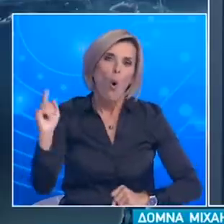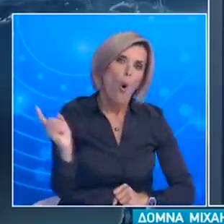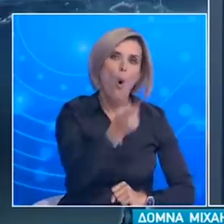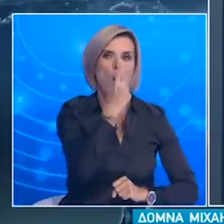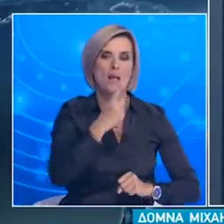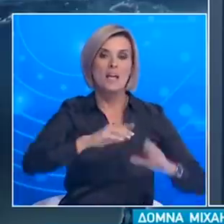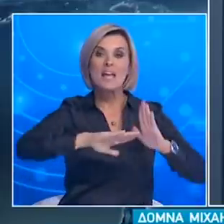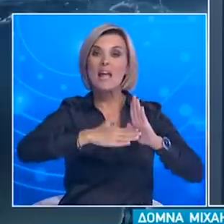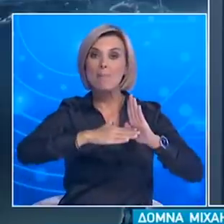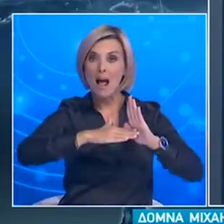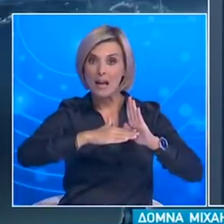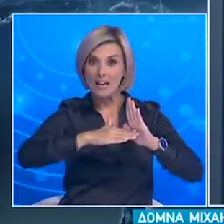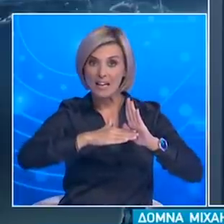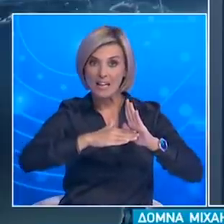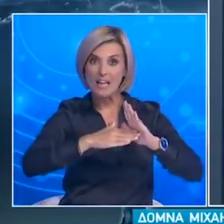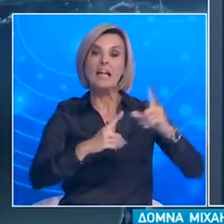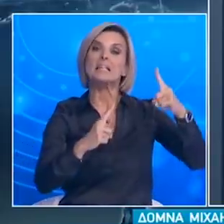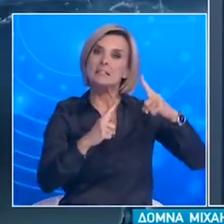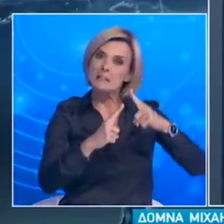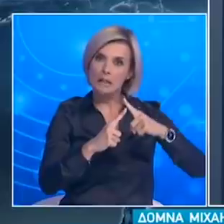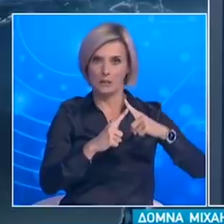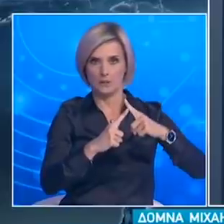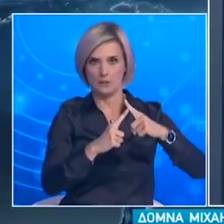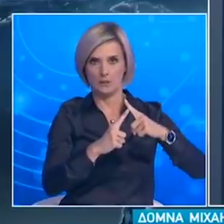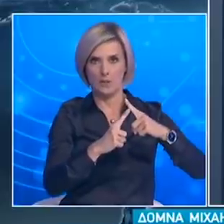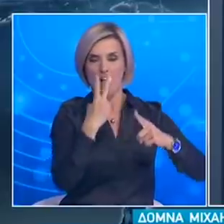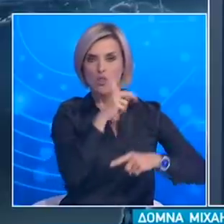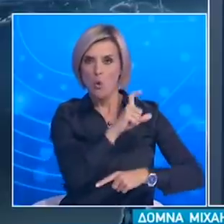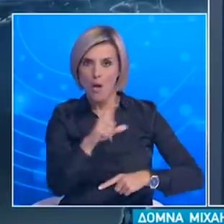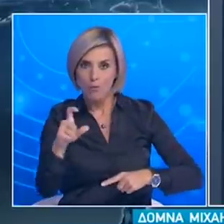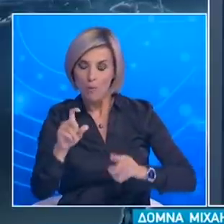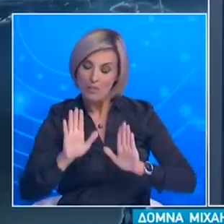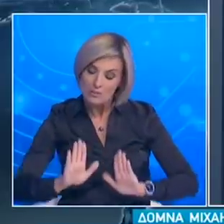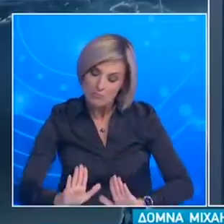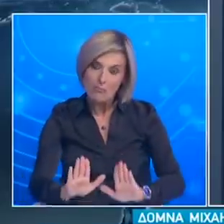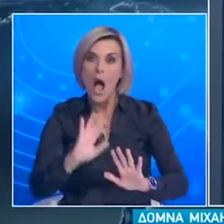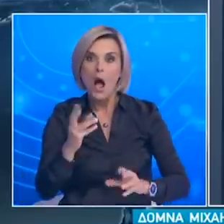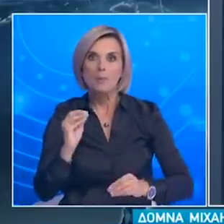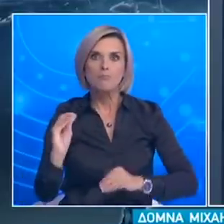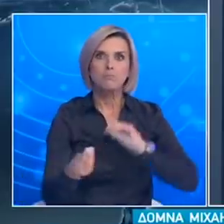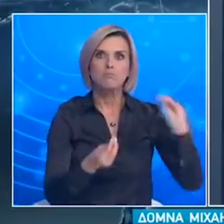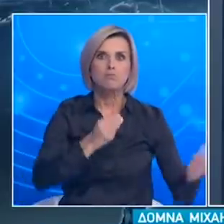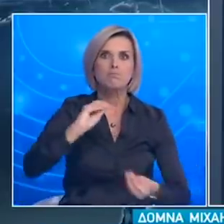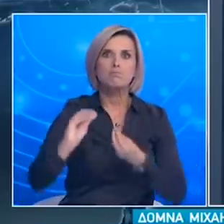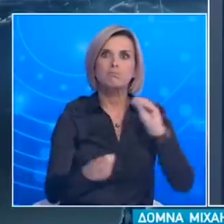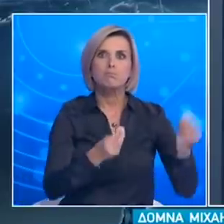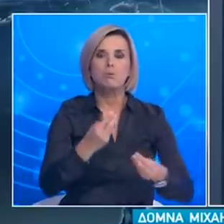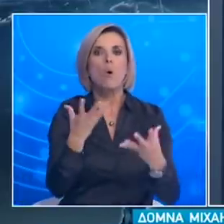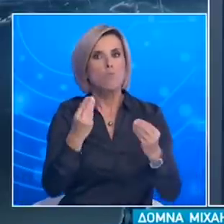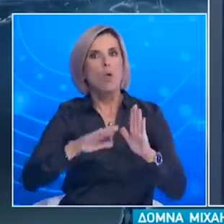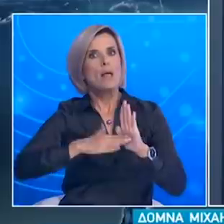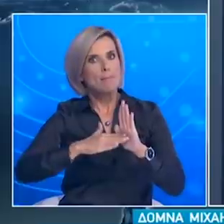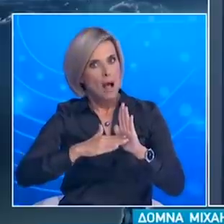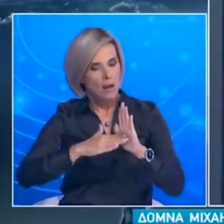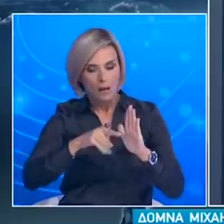όλου του προσωπικού για δύο εβδομάδες και σε περίπτωση πολλαπλών κρούσματων του προσωπικού προβλέπουμε αντικατάσταση